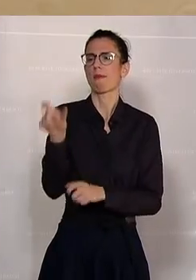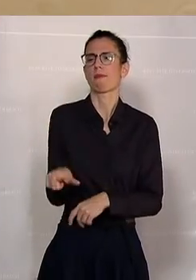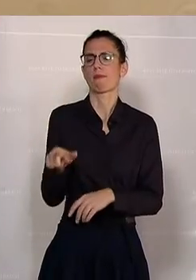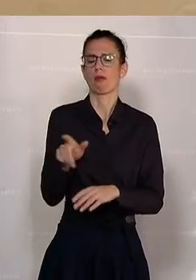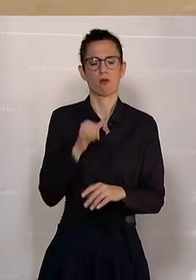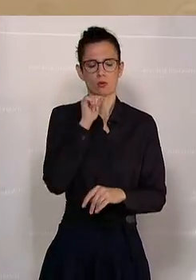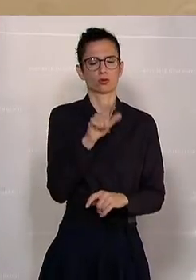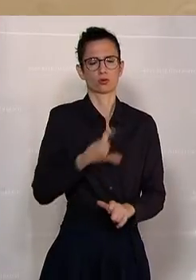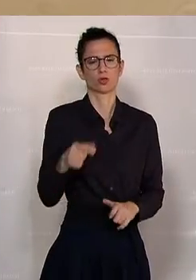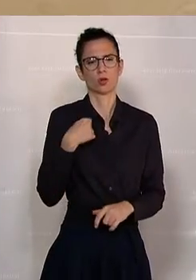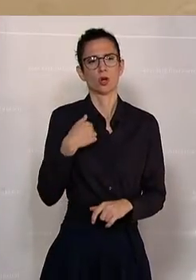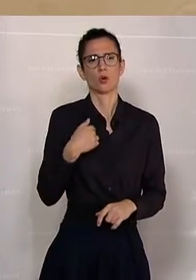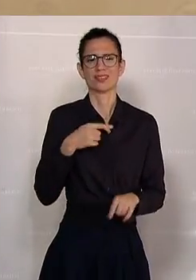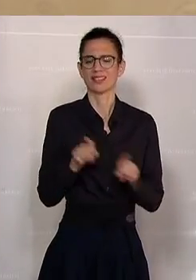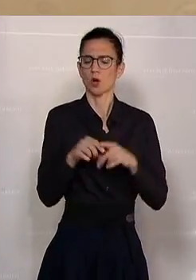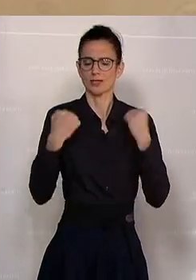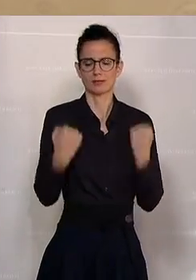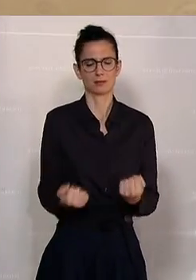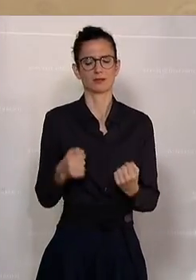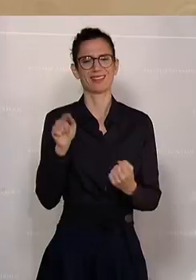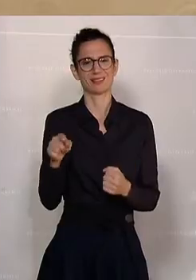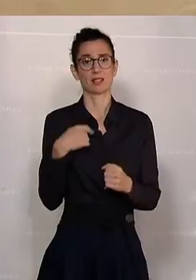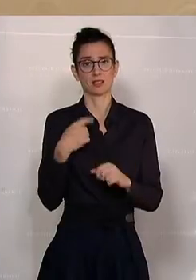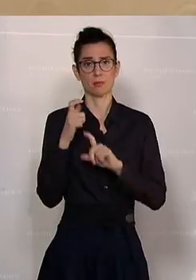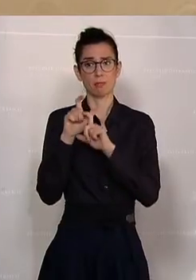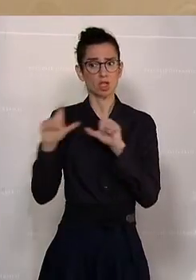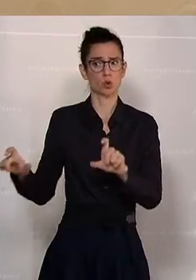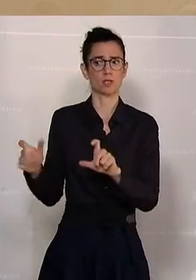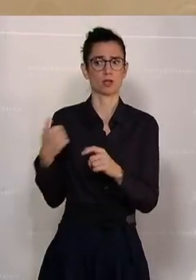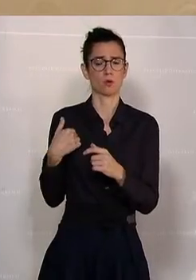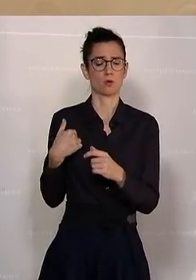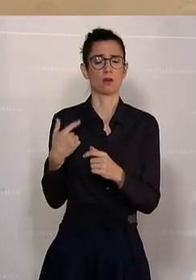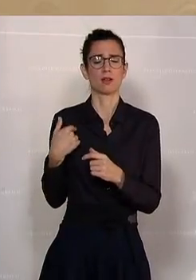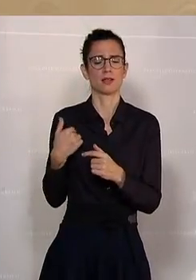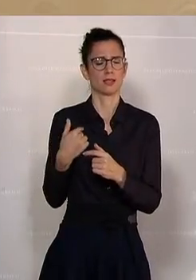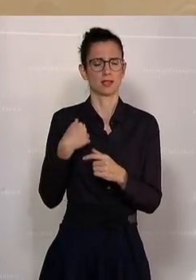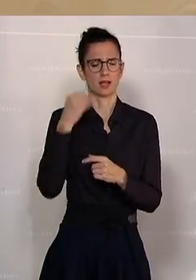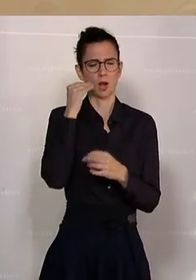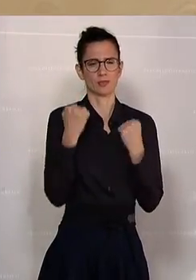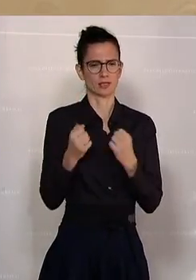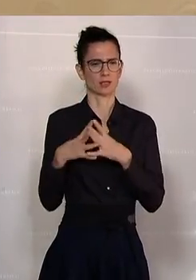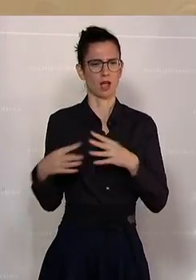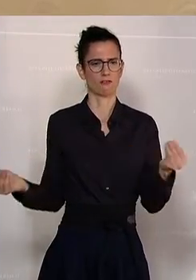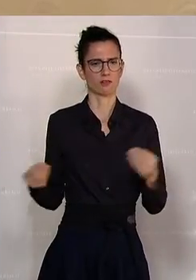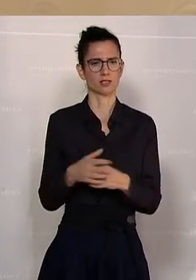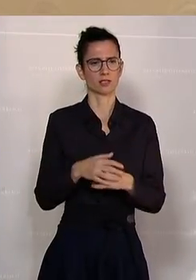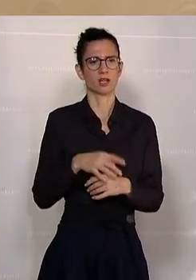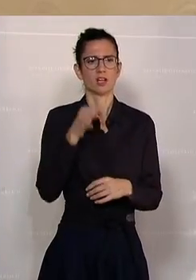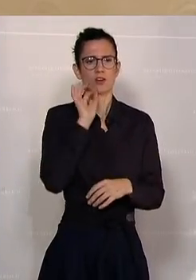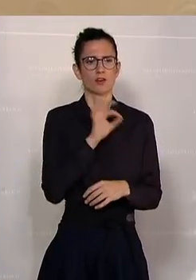Anschuldigungen in Richtung Sebastian Kurz in Luft auflösen werden. Und, Frau Kollegin Ernst Titschitsch,